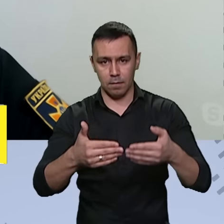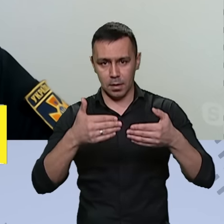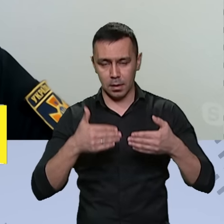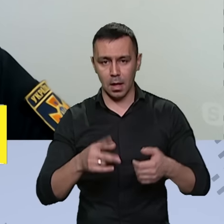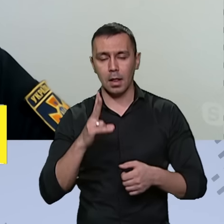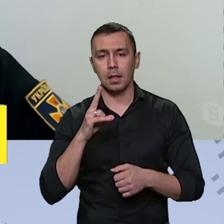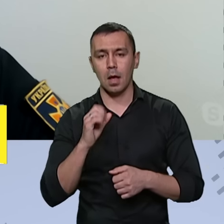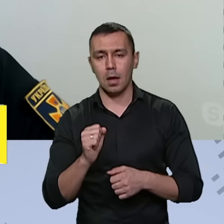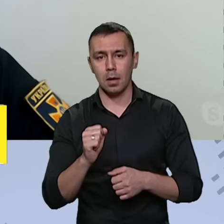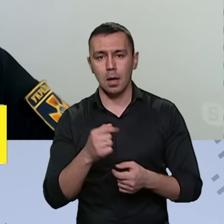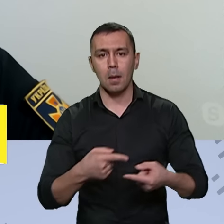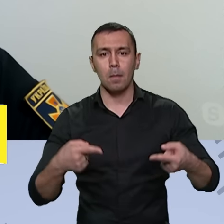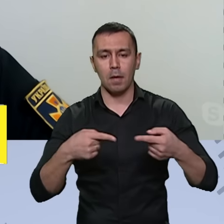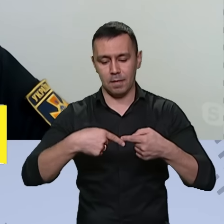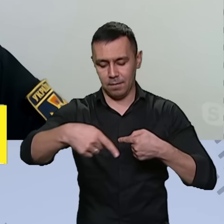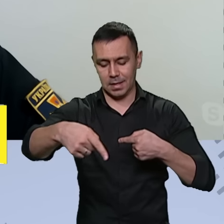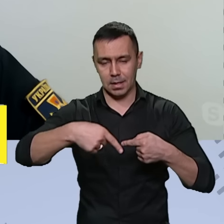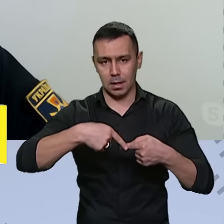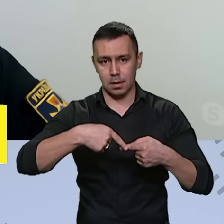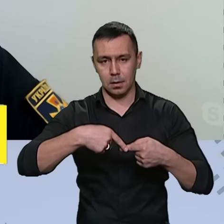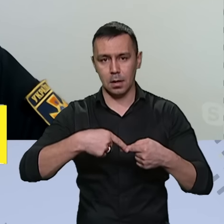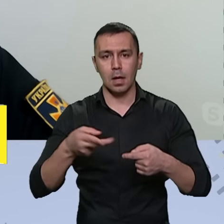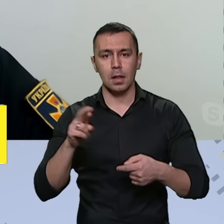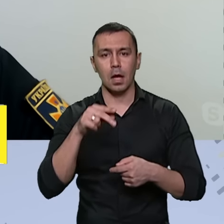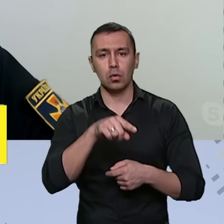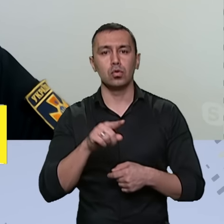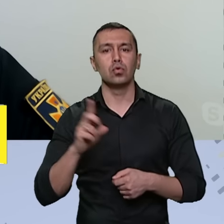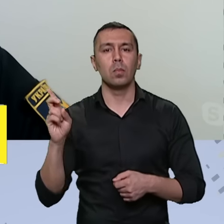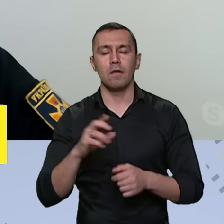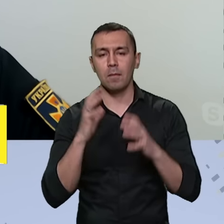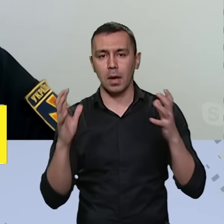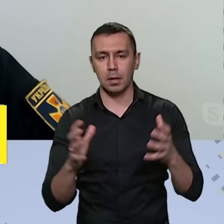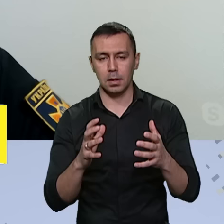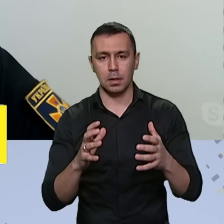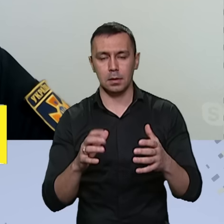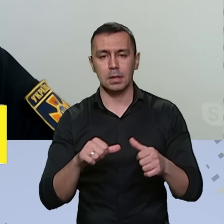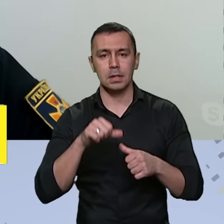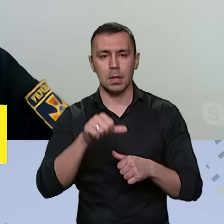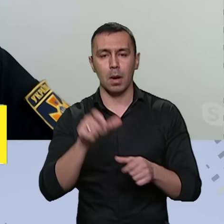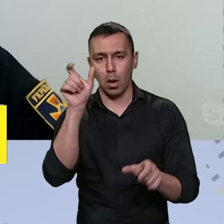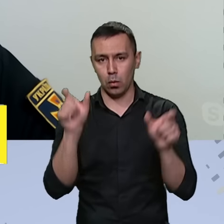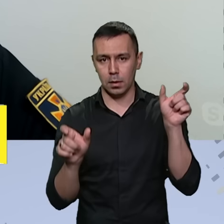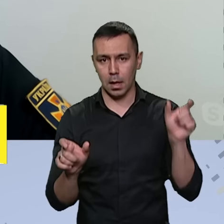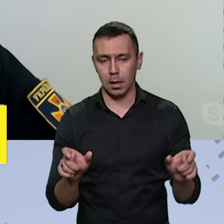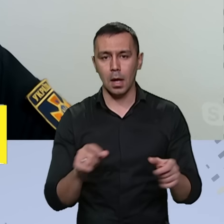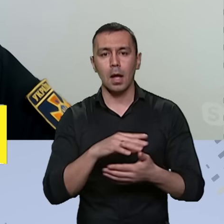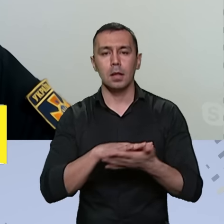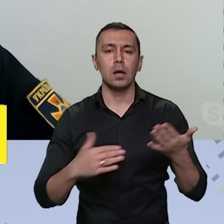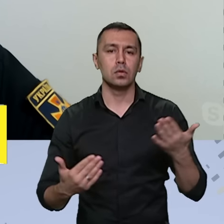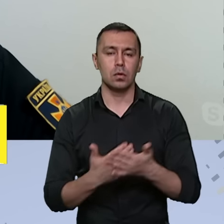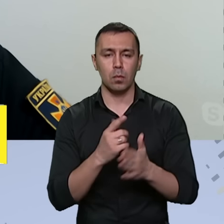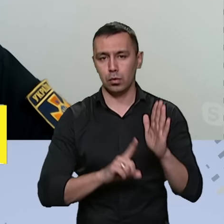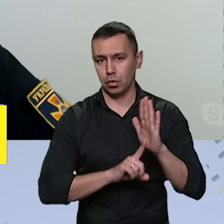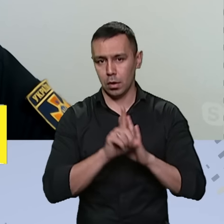певні відстані, для того, щоб вберегти саме людей. Далі знову